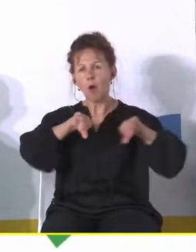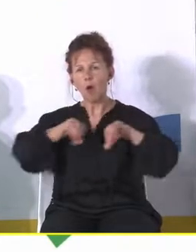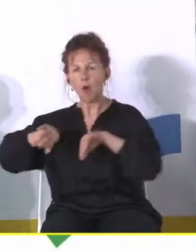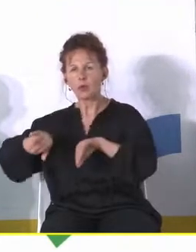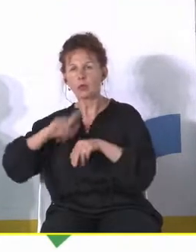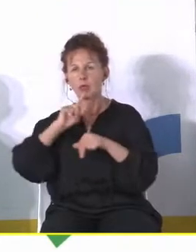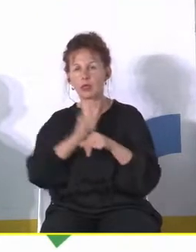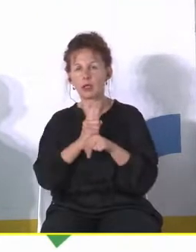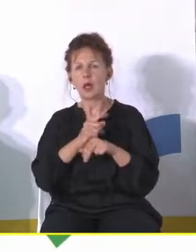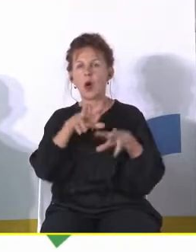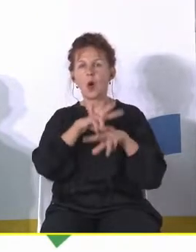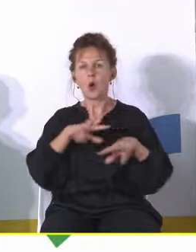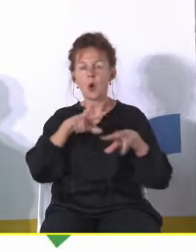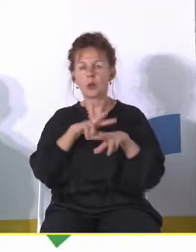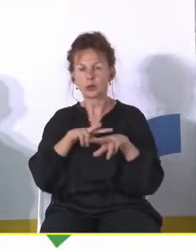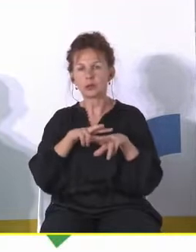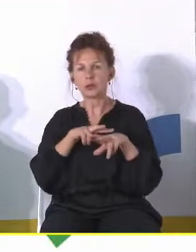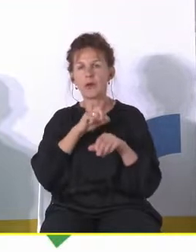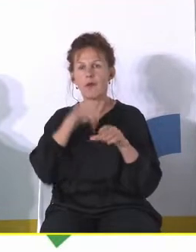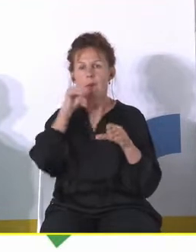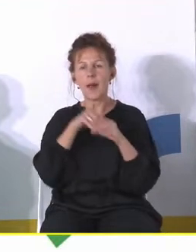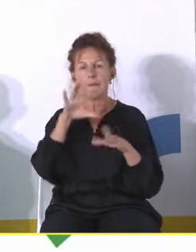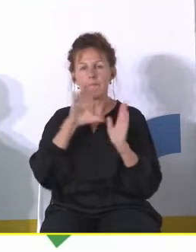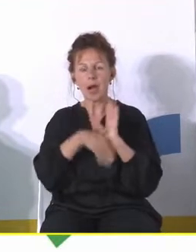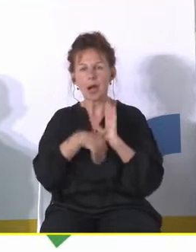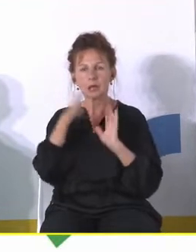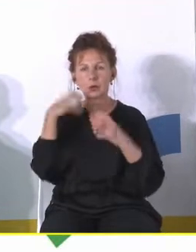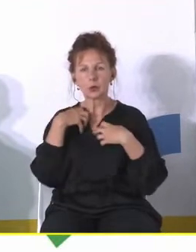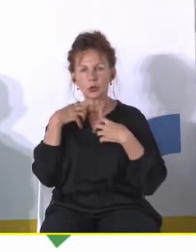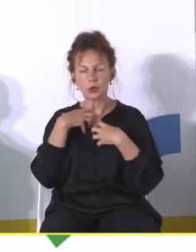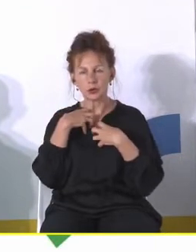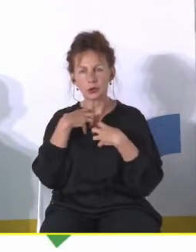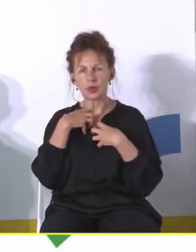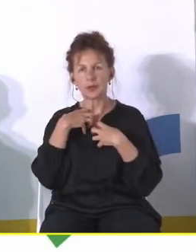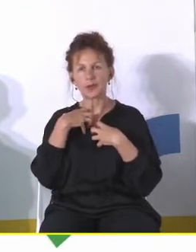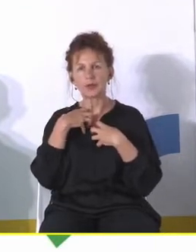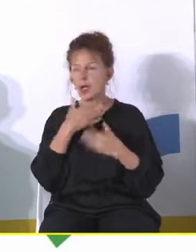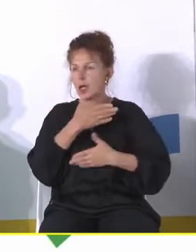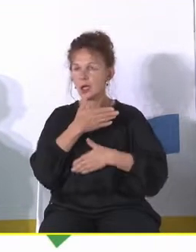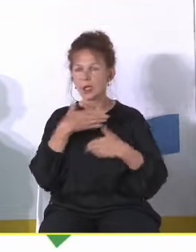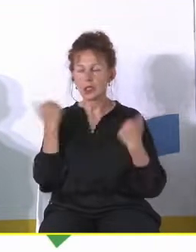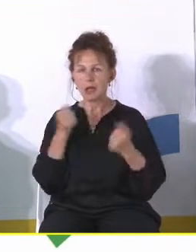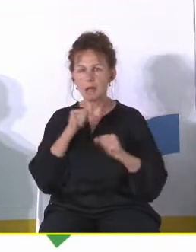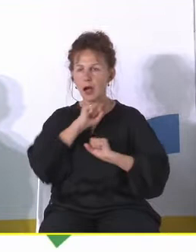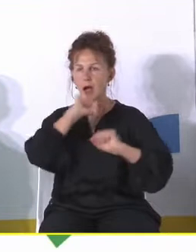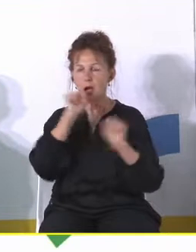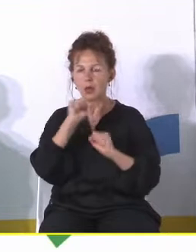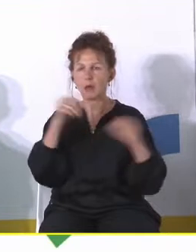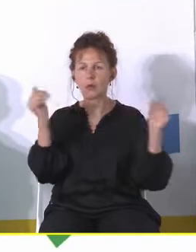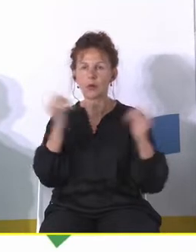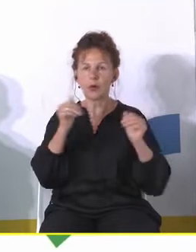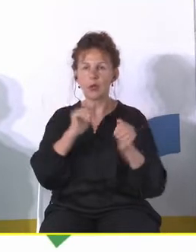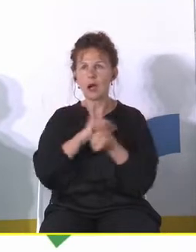podjąć. Rodziny, które są w mieście, żyją w mieście i nie mają albo możliwości,